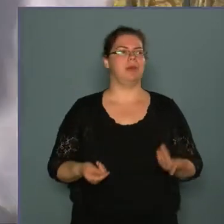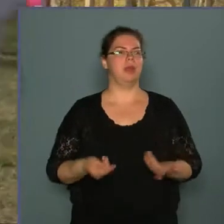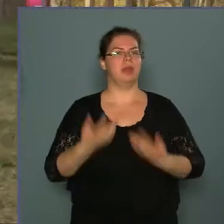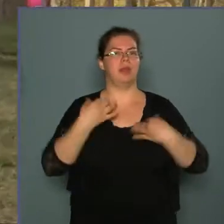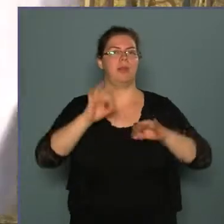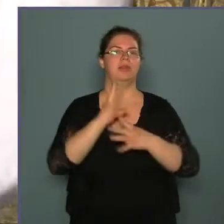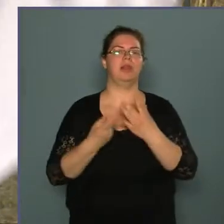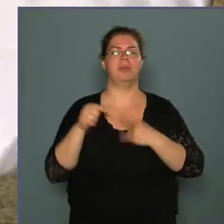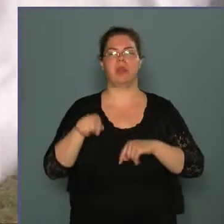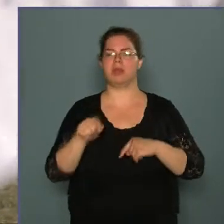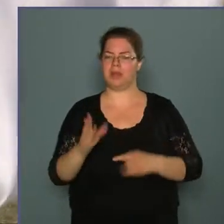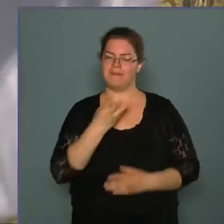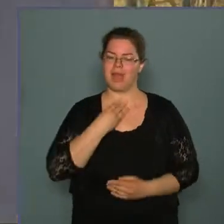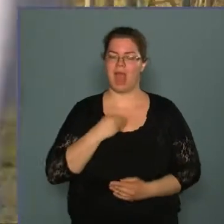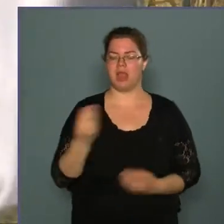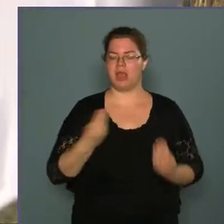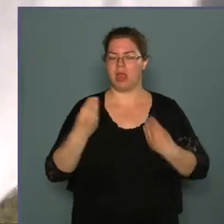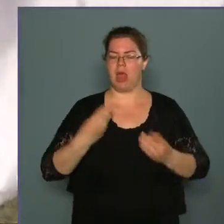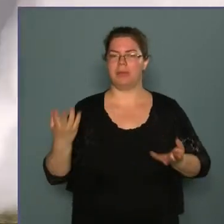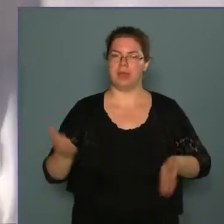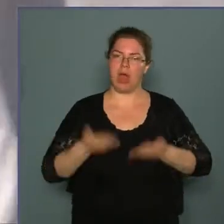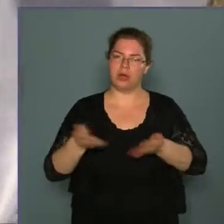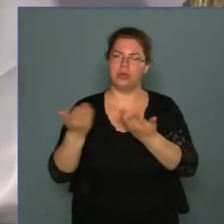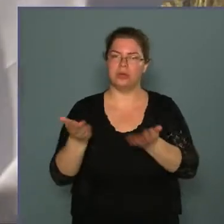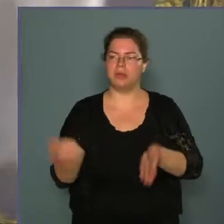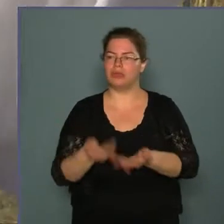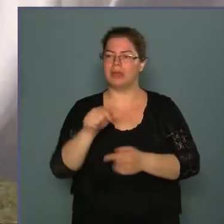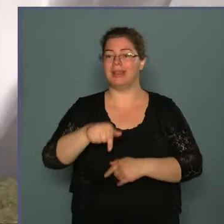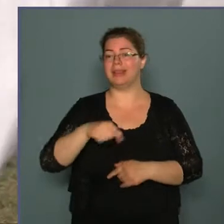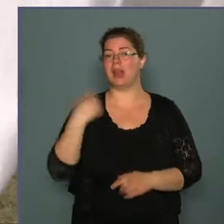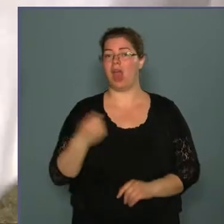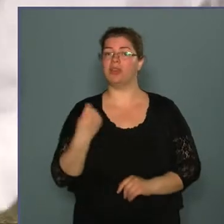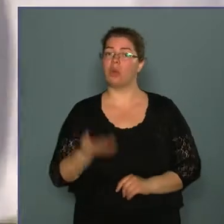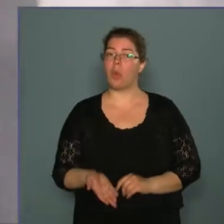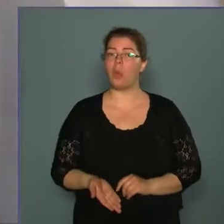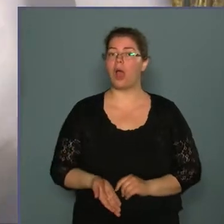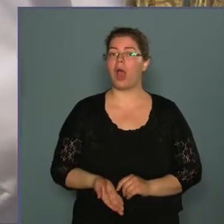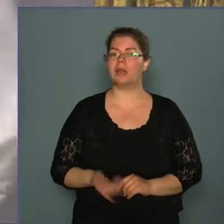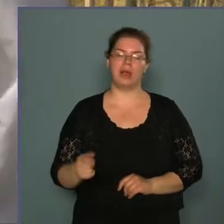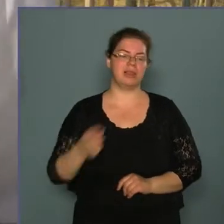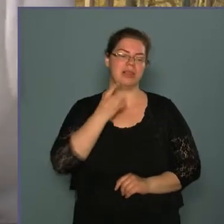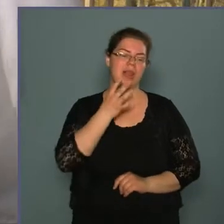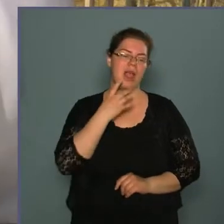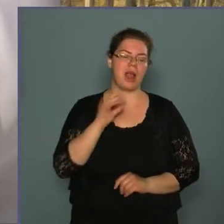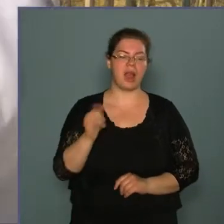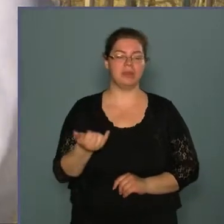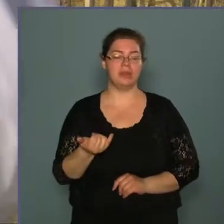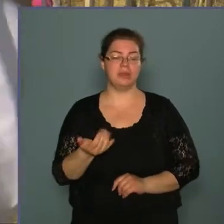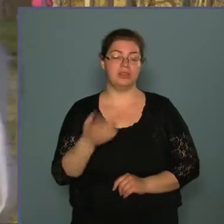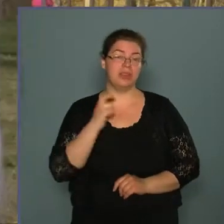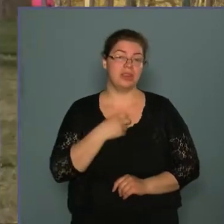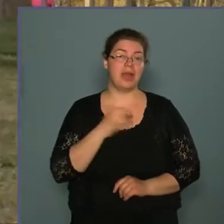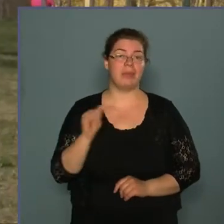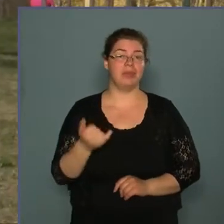szellemét, azt a vágyat, ami hajtotta és üzte az itt harcolókat, azt legalábbis hiszem,